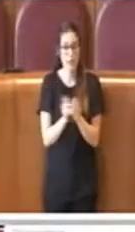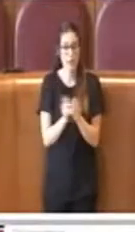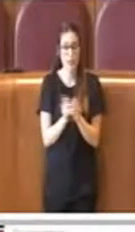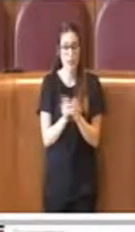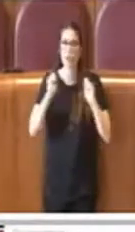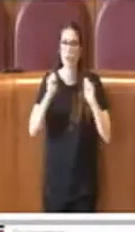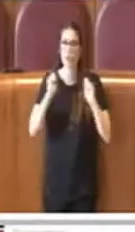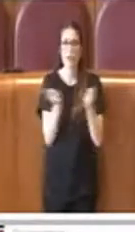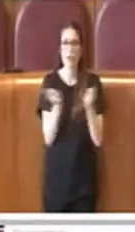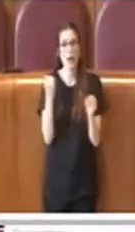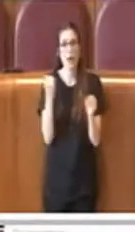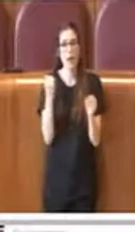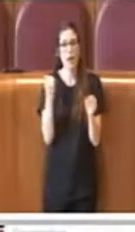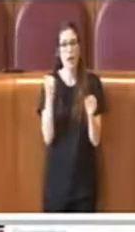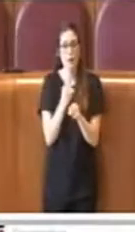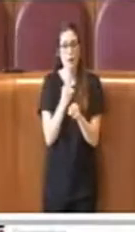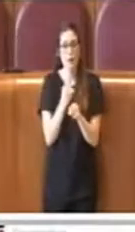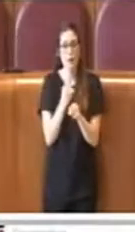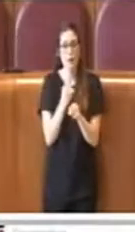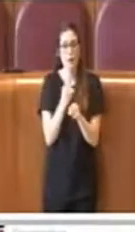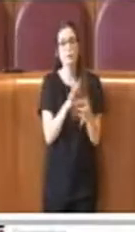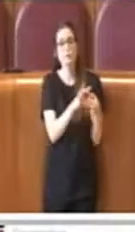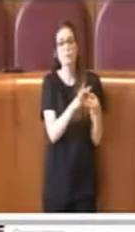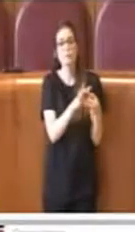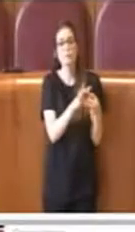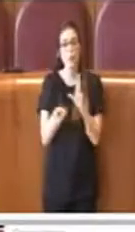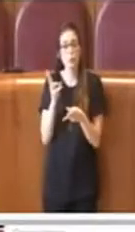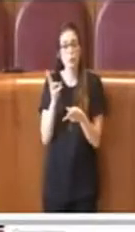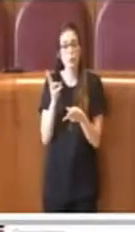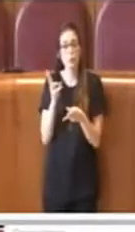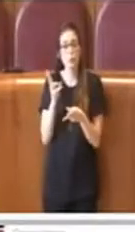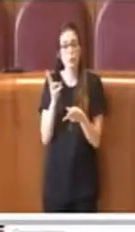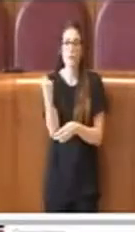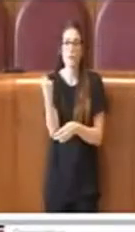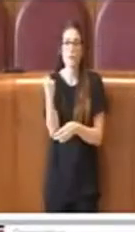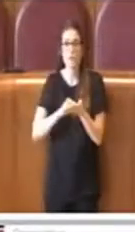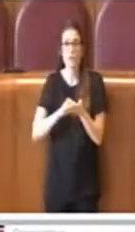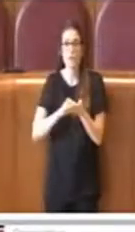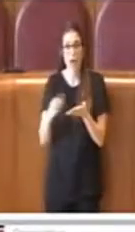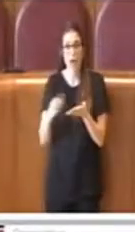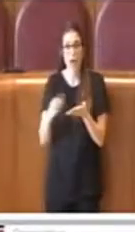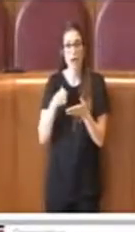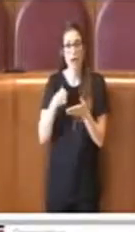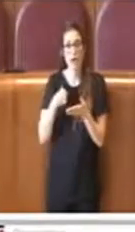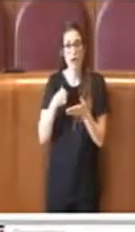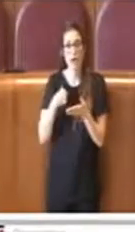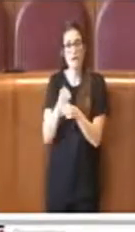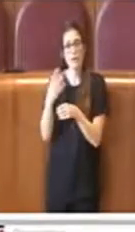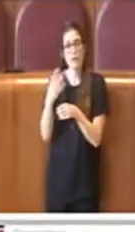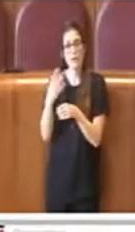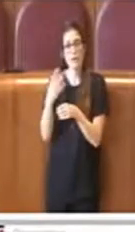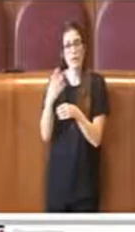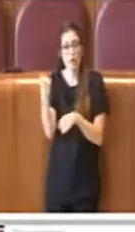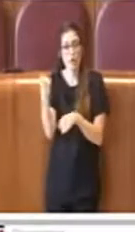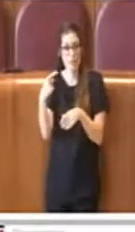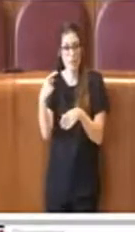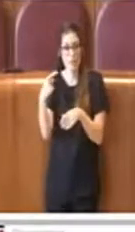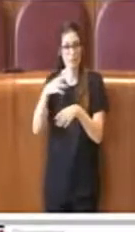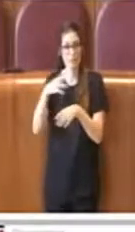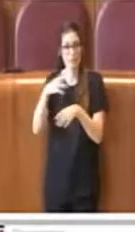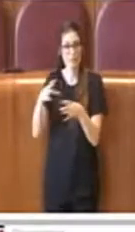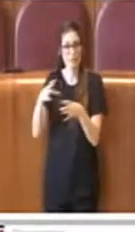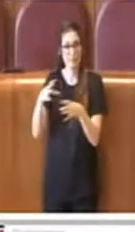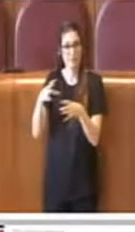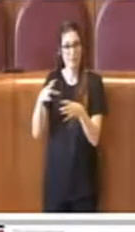il regolamento è un lavoro teso principalmente a rafforzare la forza operativa dell'organismo, attraverso numerose